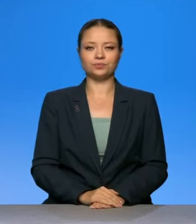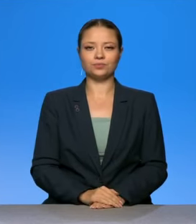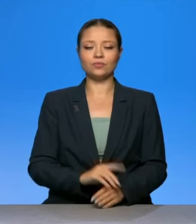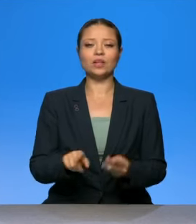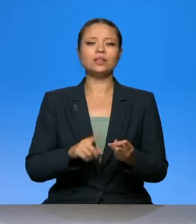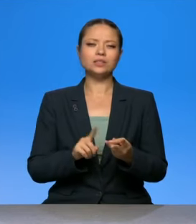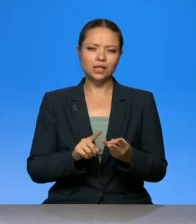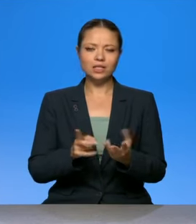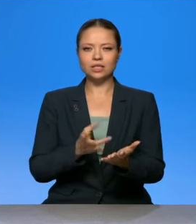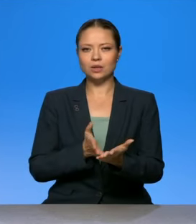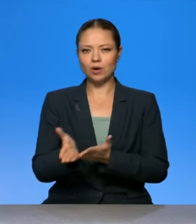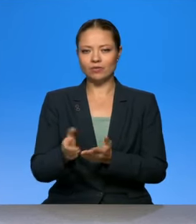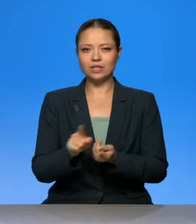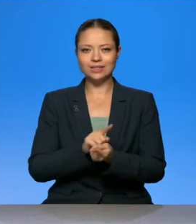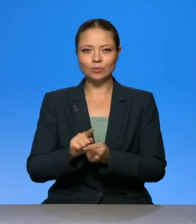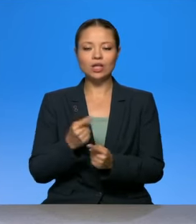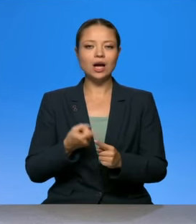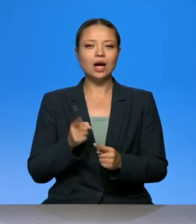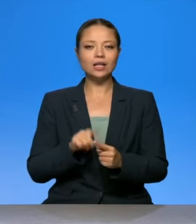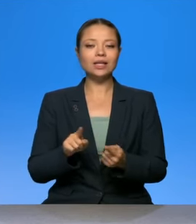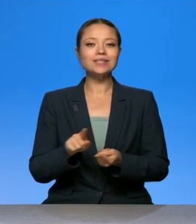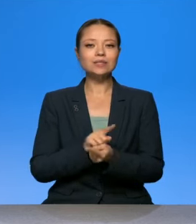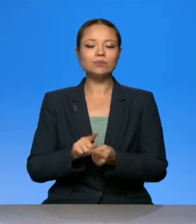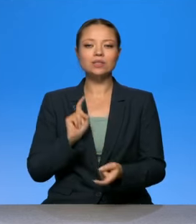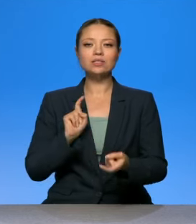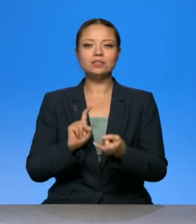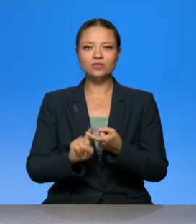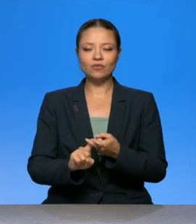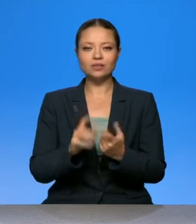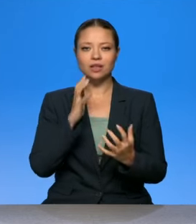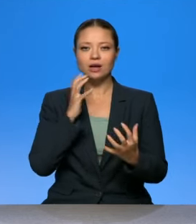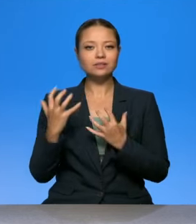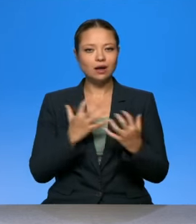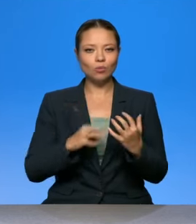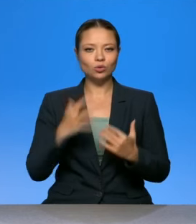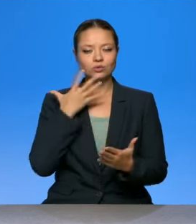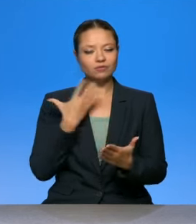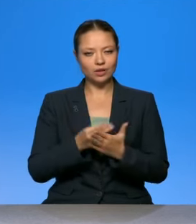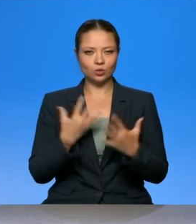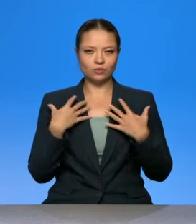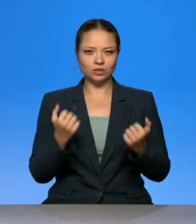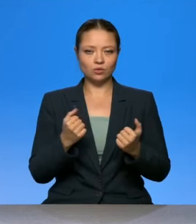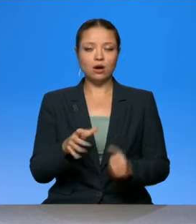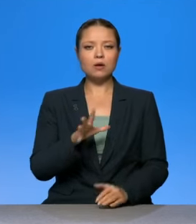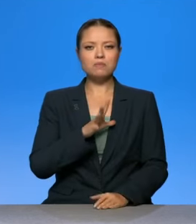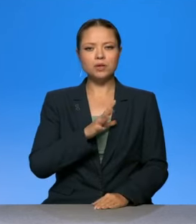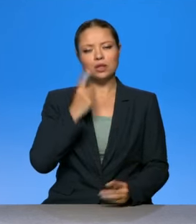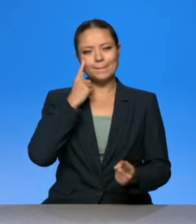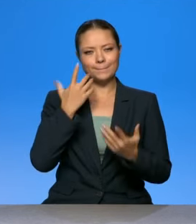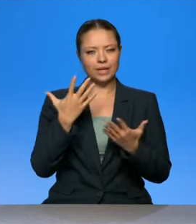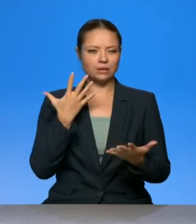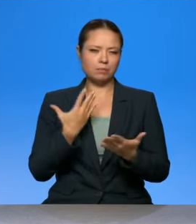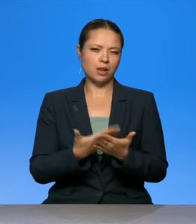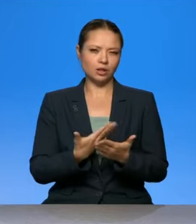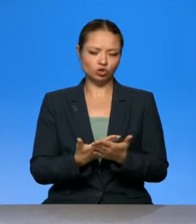скажем так, направление изменений, это, собственно говоря, изменения, связанные с заботой о собственном здоровье. Были гипотезы, что вот такая